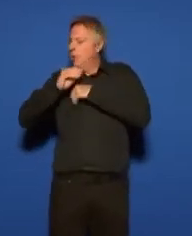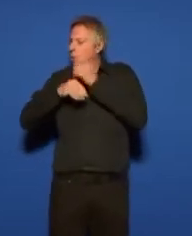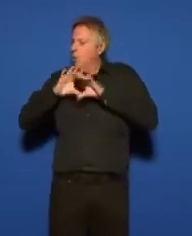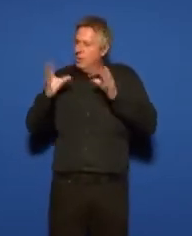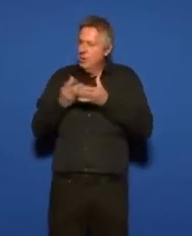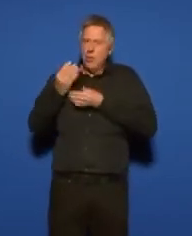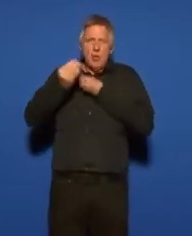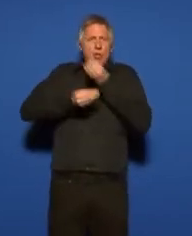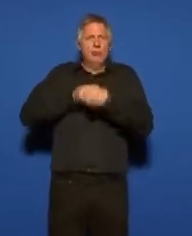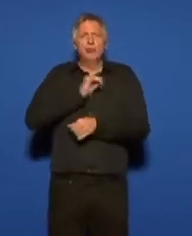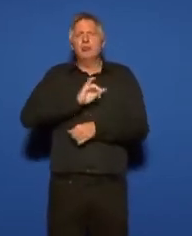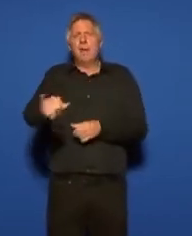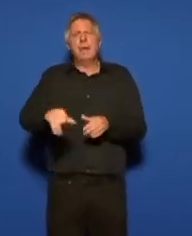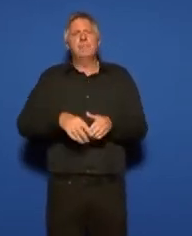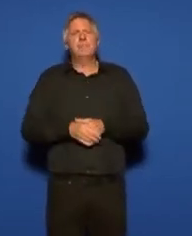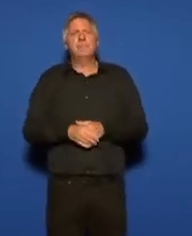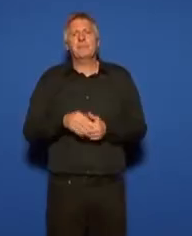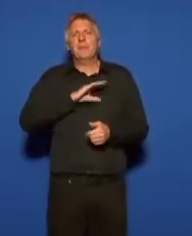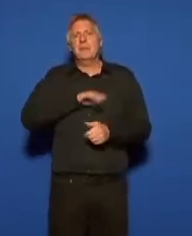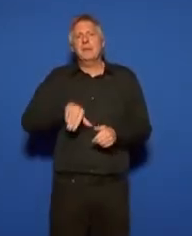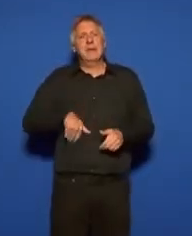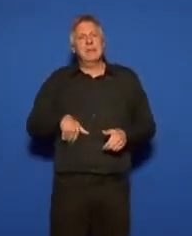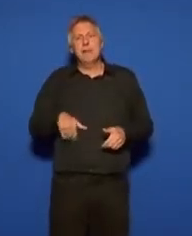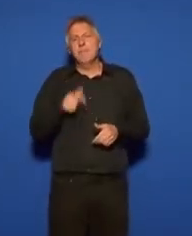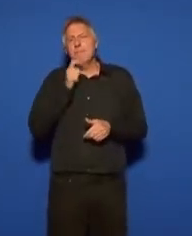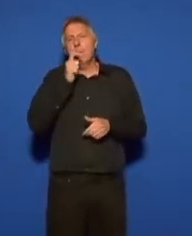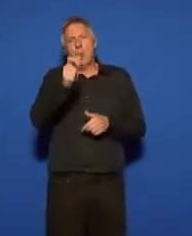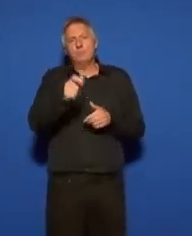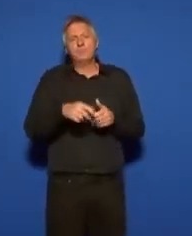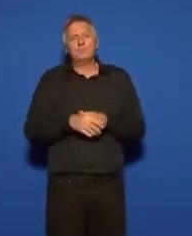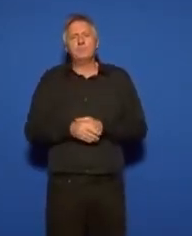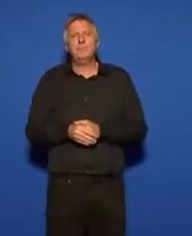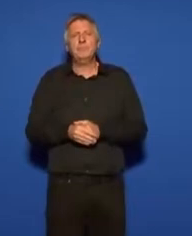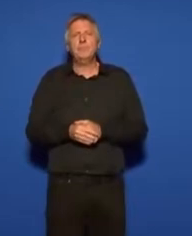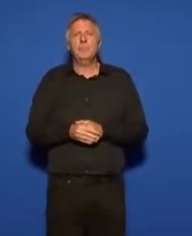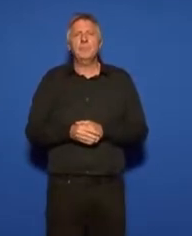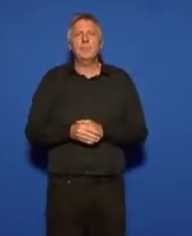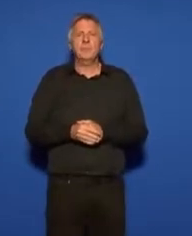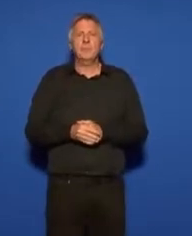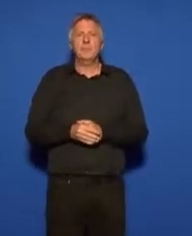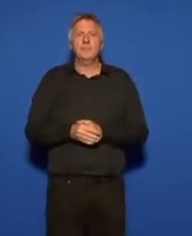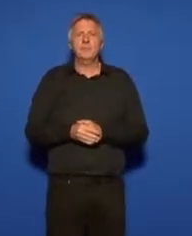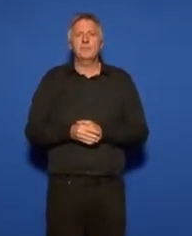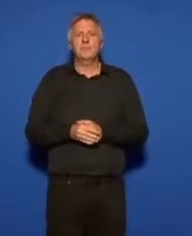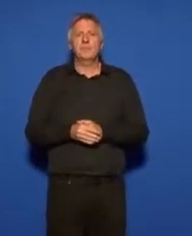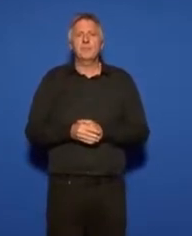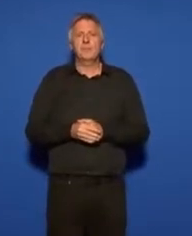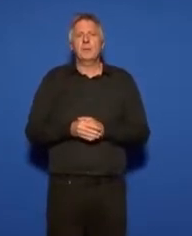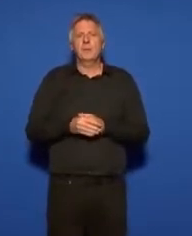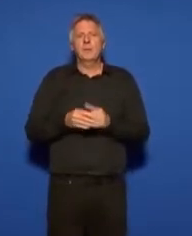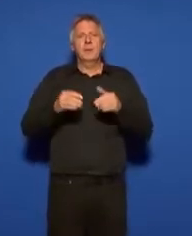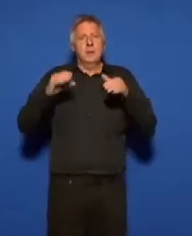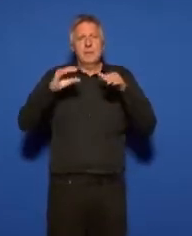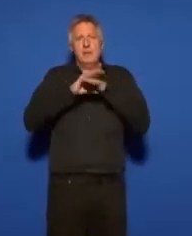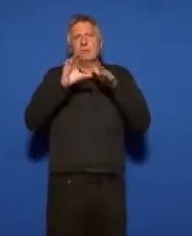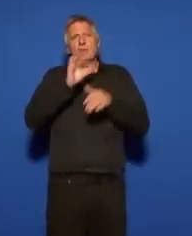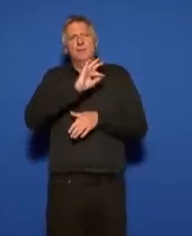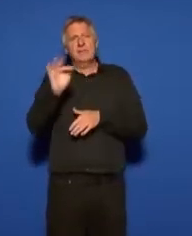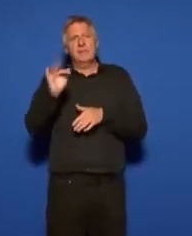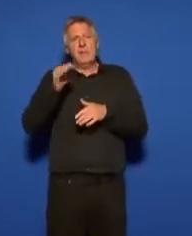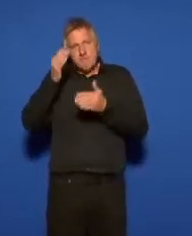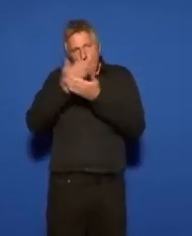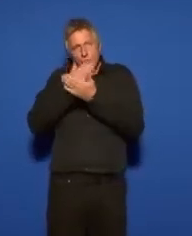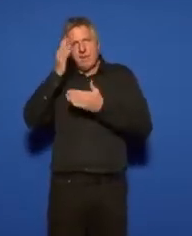et nous savons c'est mon dernier mot que pour porter l'idéal français, le projet français,